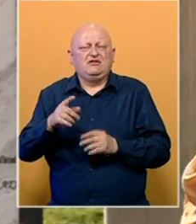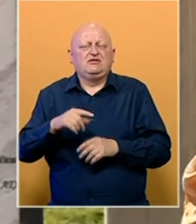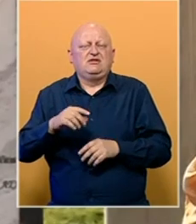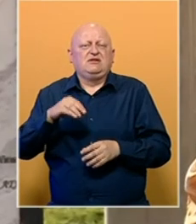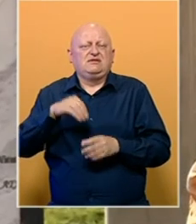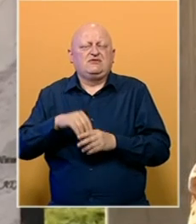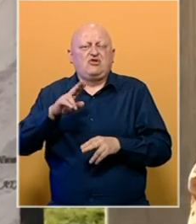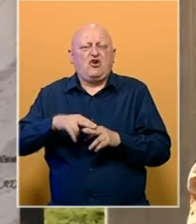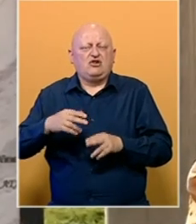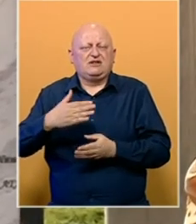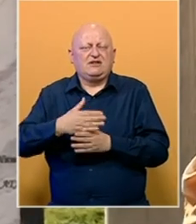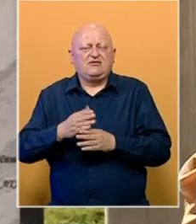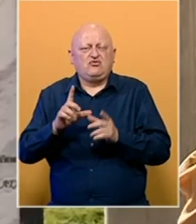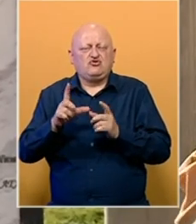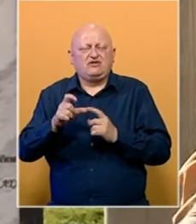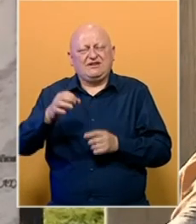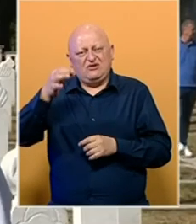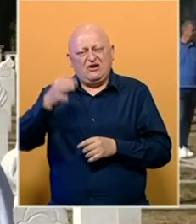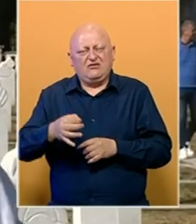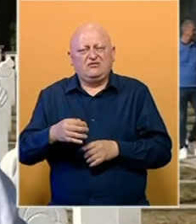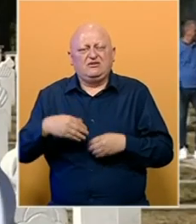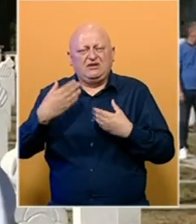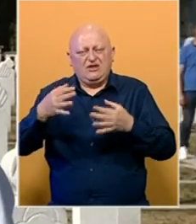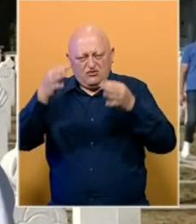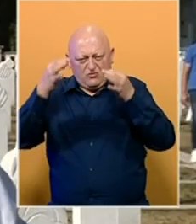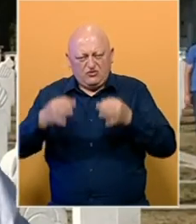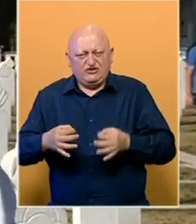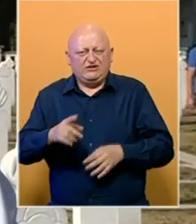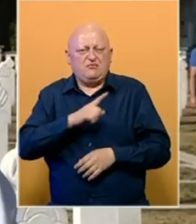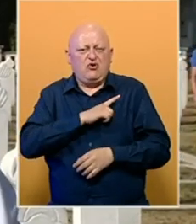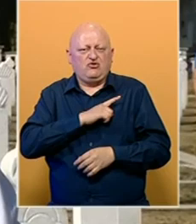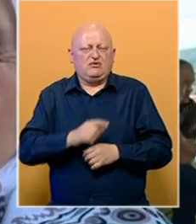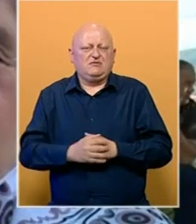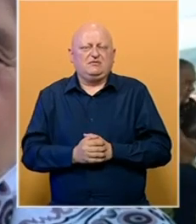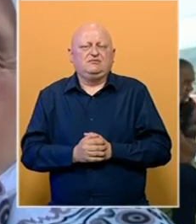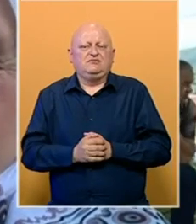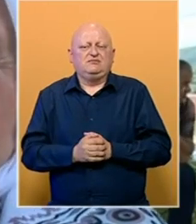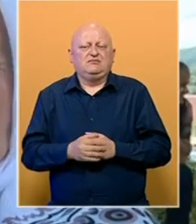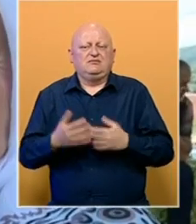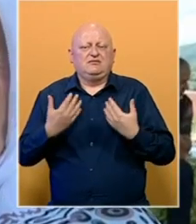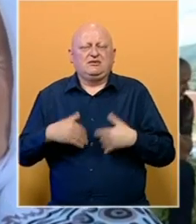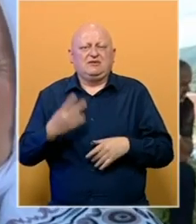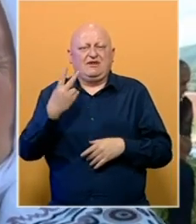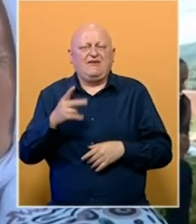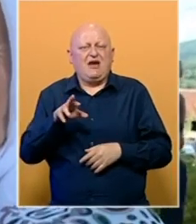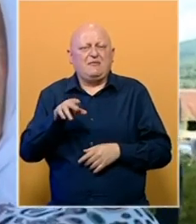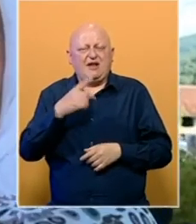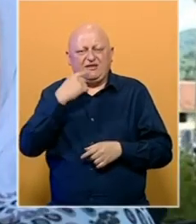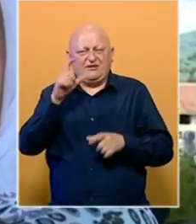i stanovnici ostalih dijelova Unsko-Sanskog kantona da odaju počast poginulima. Izgubila dva brata.